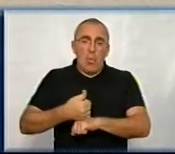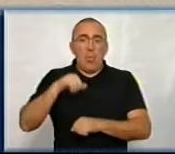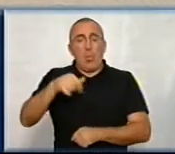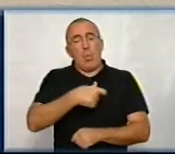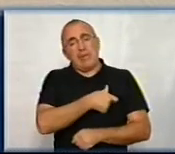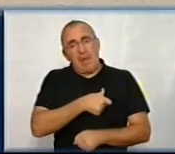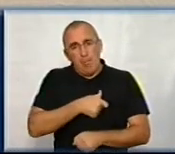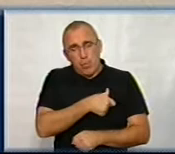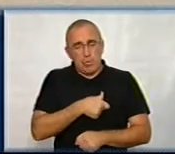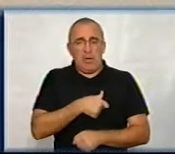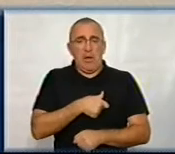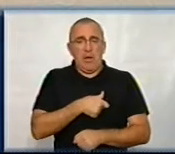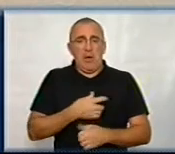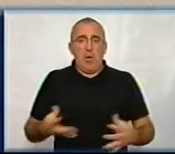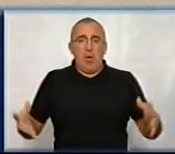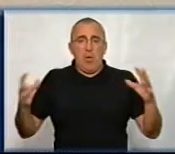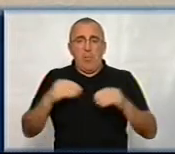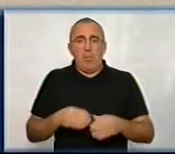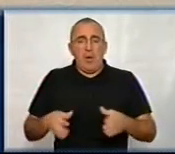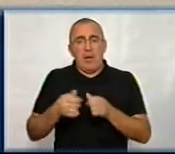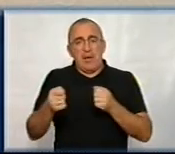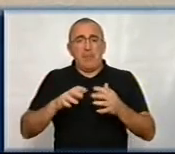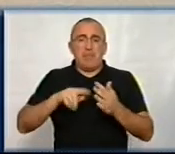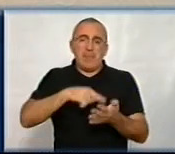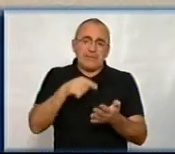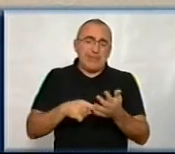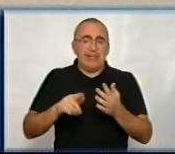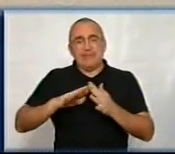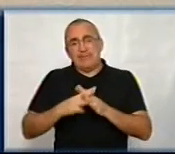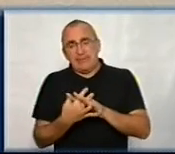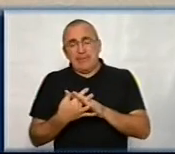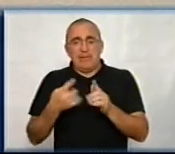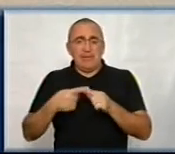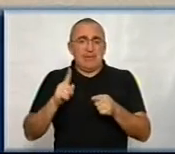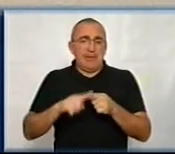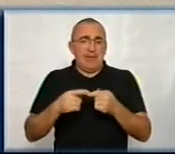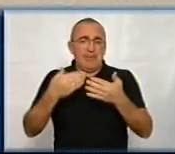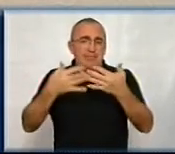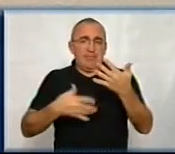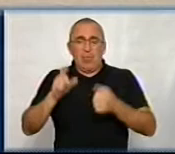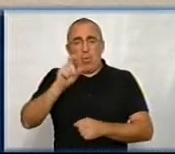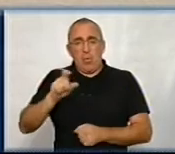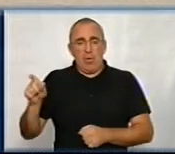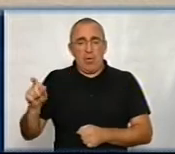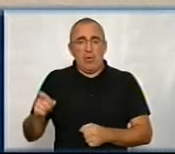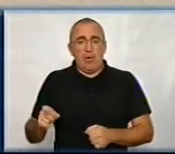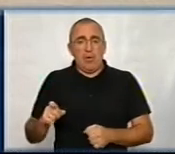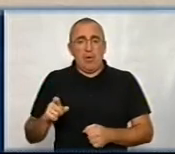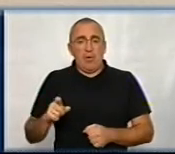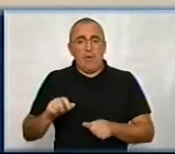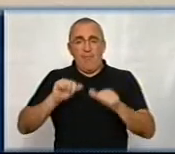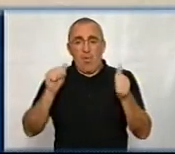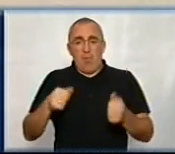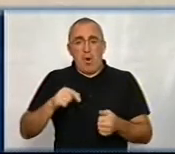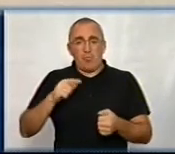депутати об'єднаних громад міських, сільських. Тобто, іде такий перехід людей з формальної точки зору,